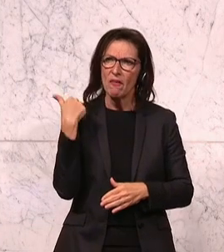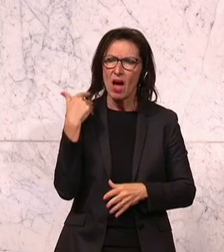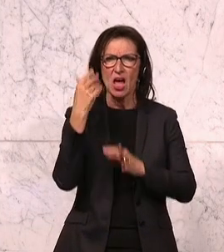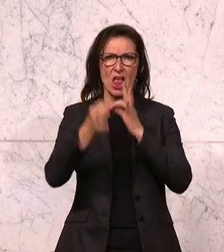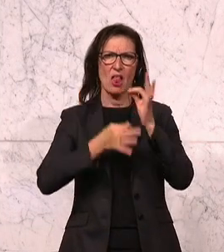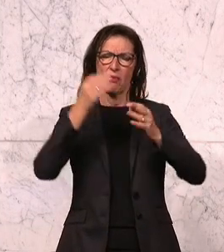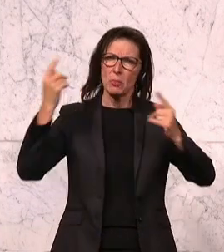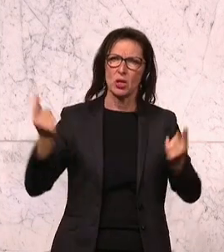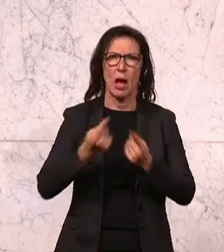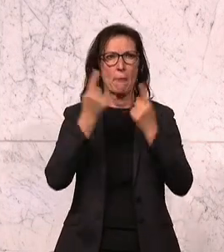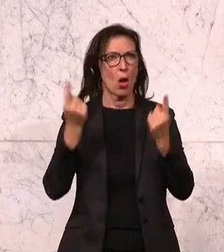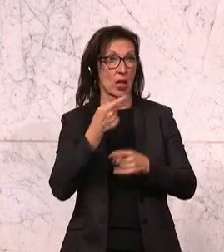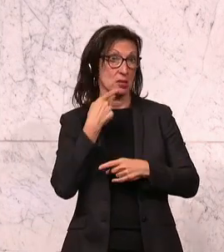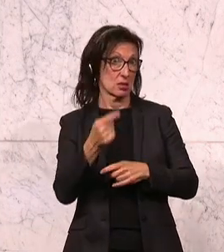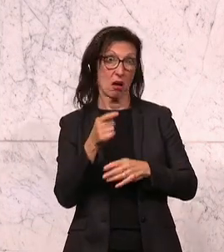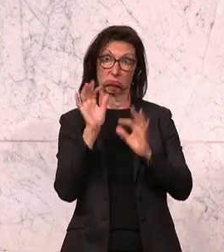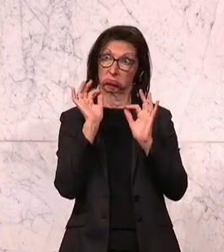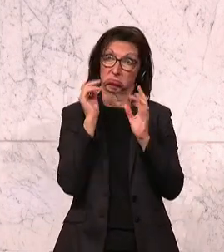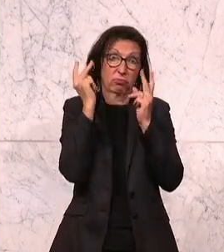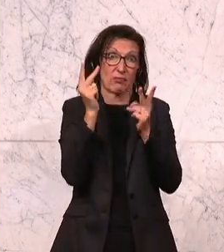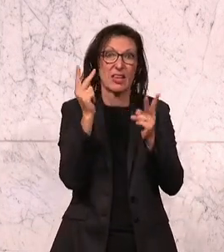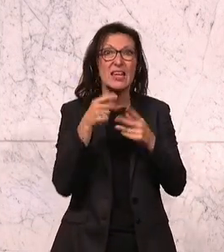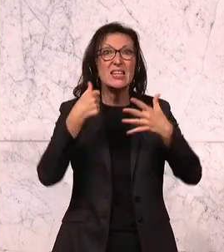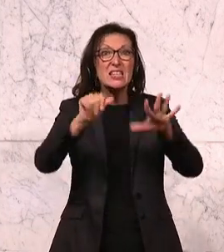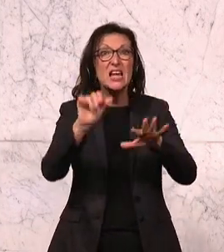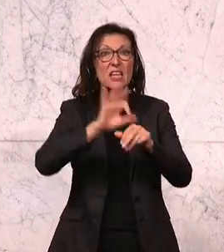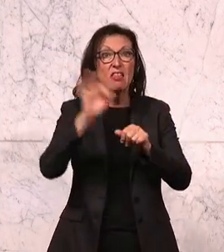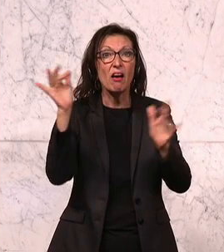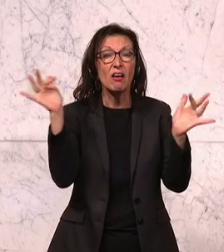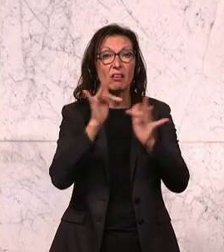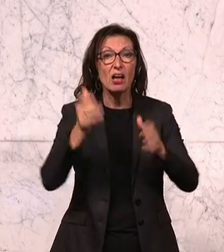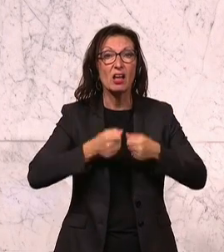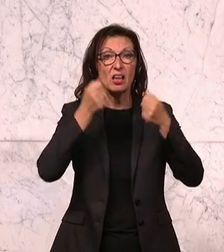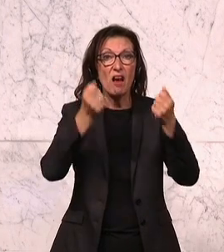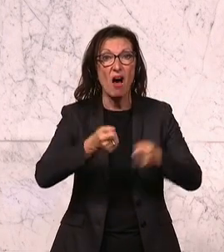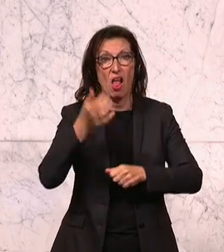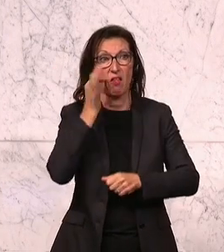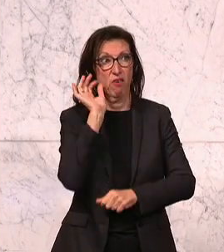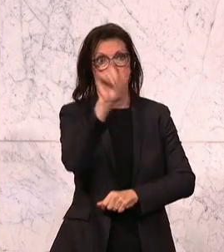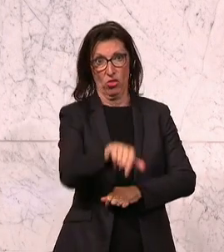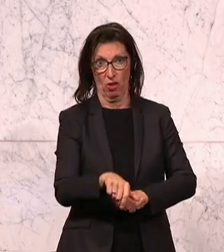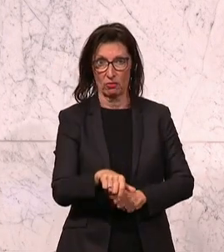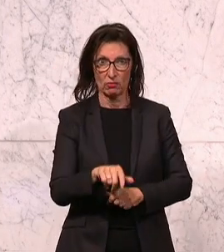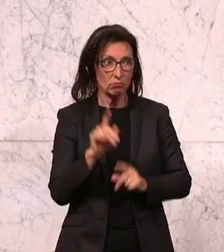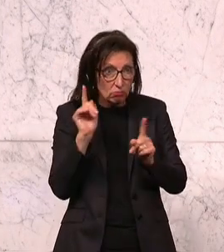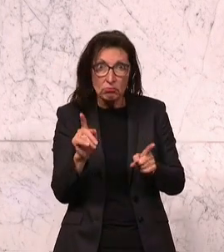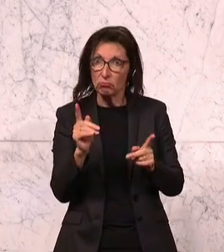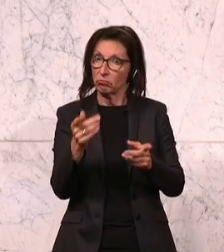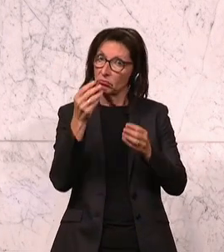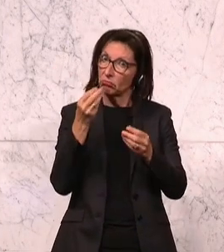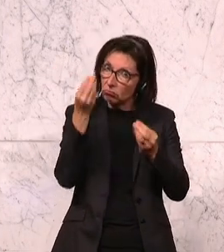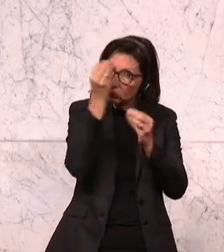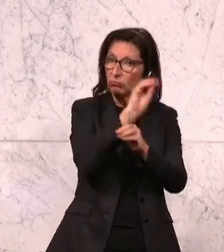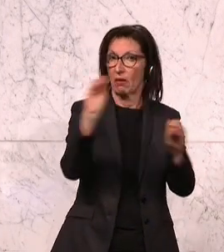ich für ganz wesentlich halte. 16 Tage gegen Gewalt an Frauen. Dies auch weiterhin geben muss und wird, weil es ein wichtiges